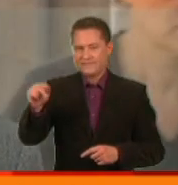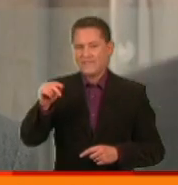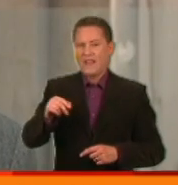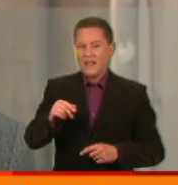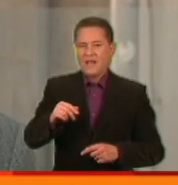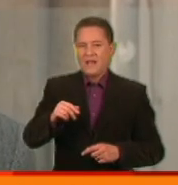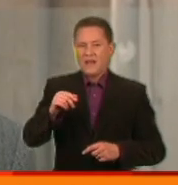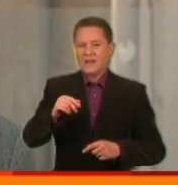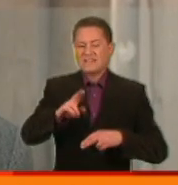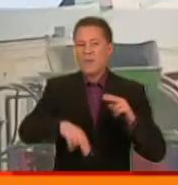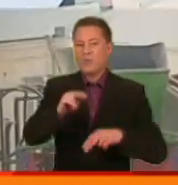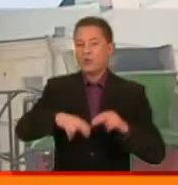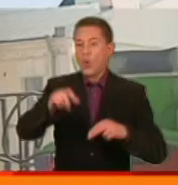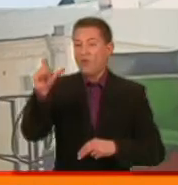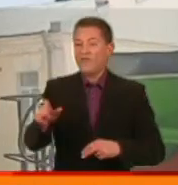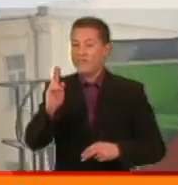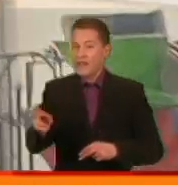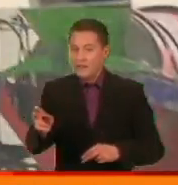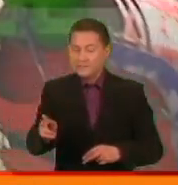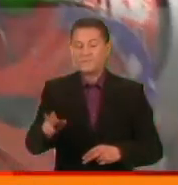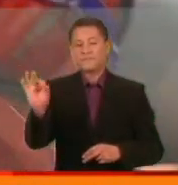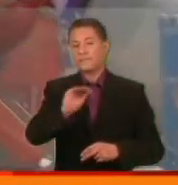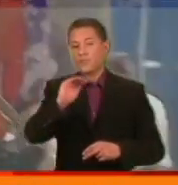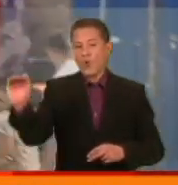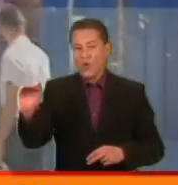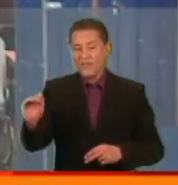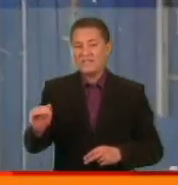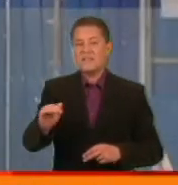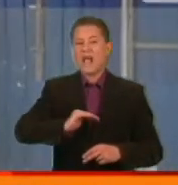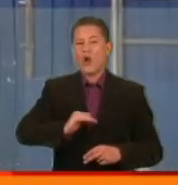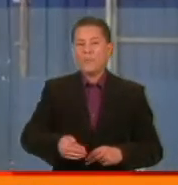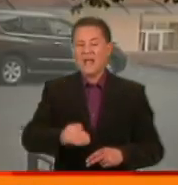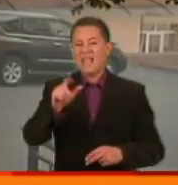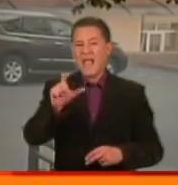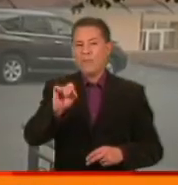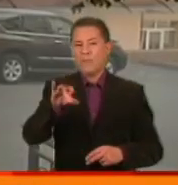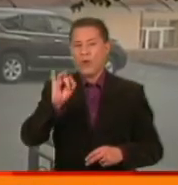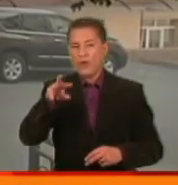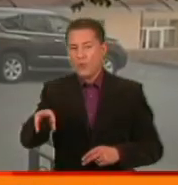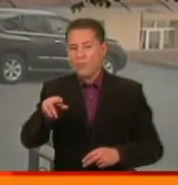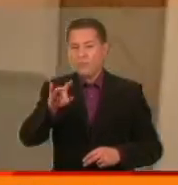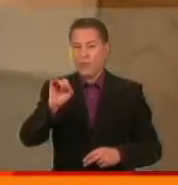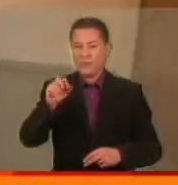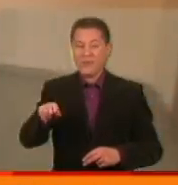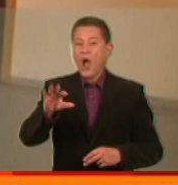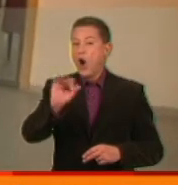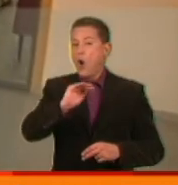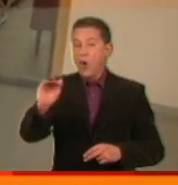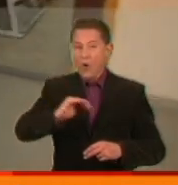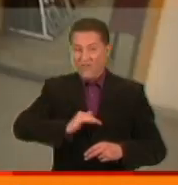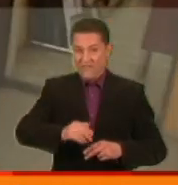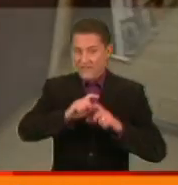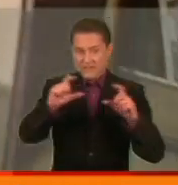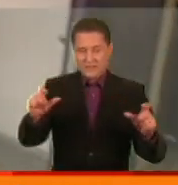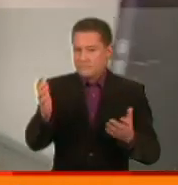і тиск, вони відбуваються постійно. Офіційно забудовує сінний компанія Emporium Properties, офіс якої ми так і не змогли знайти за